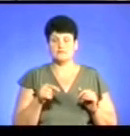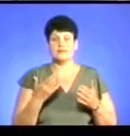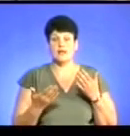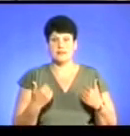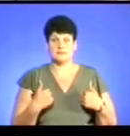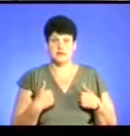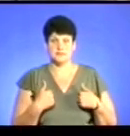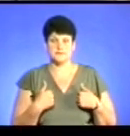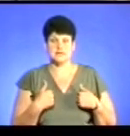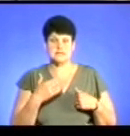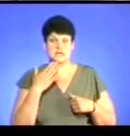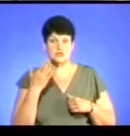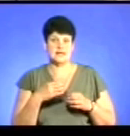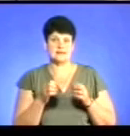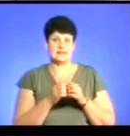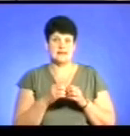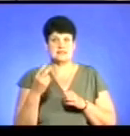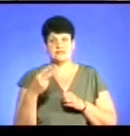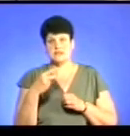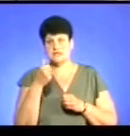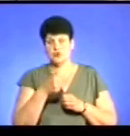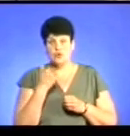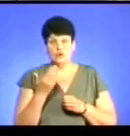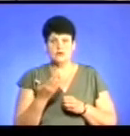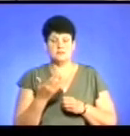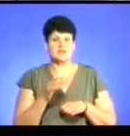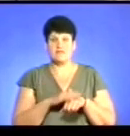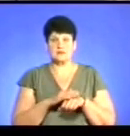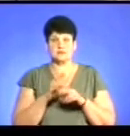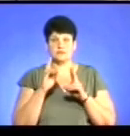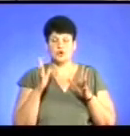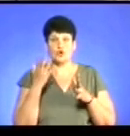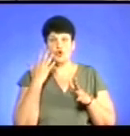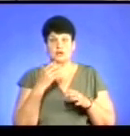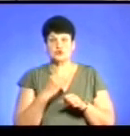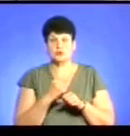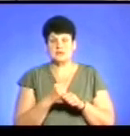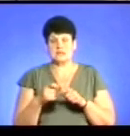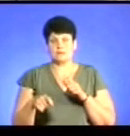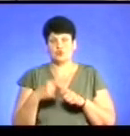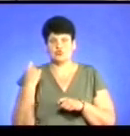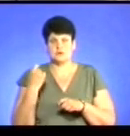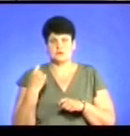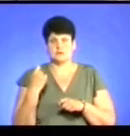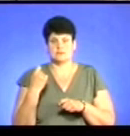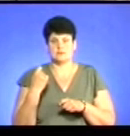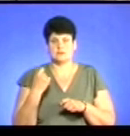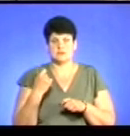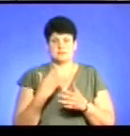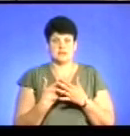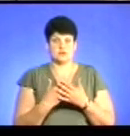за останні 10-20 років, мені факти невідомі, коли десь вчинення якогось злочину за ознаками ставлення.